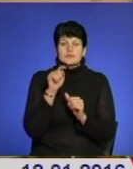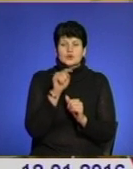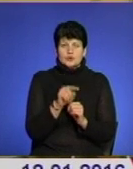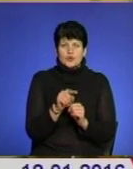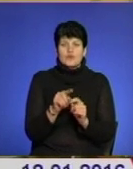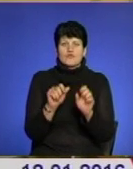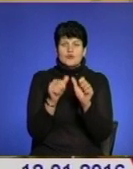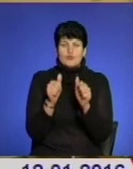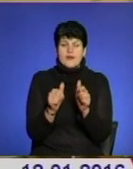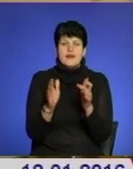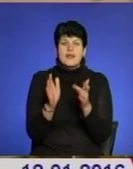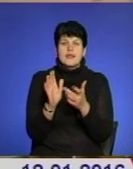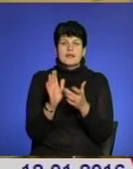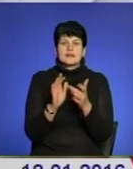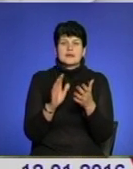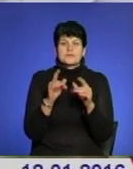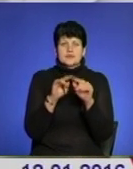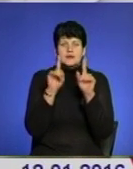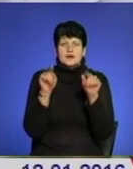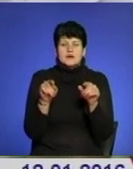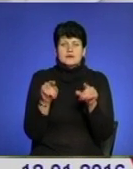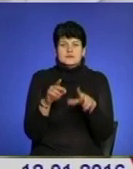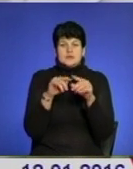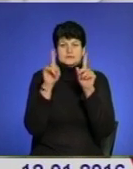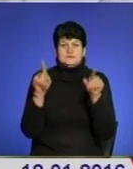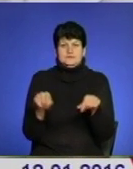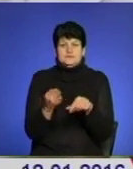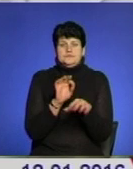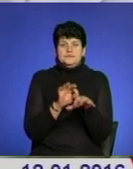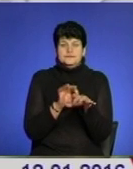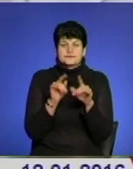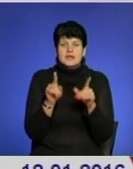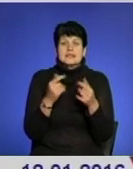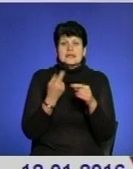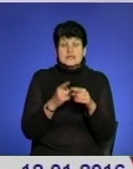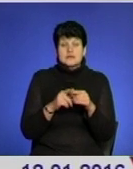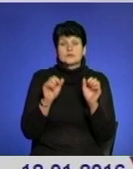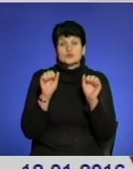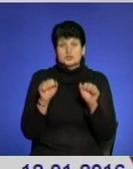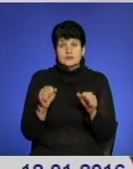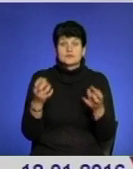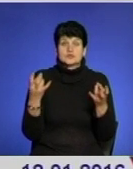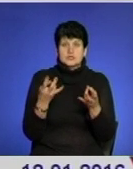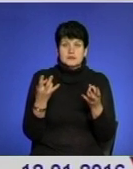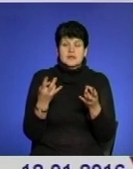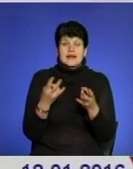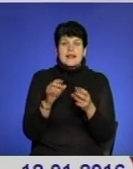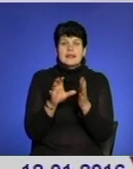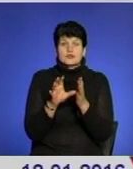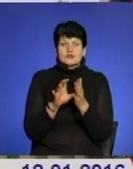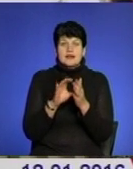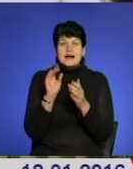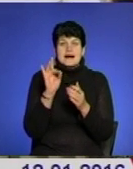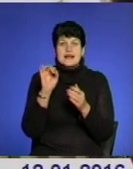електронний реєстр листів непрацездатності. Наразі вивчається можливість і доцільність впровадження електронного рецепта, щоб